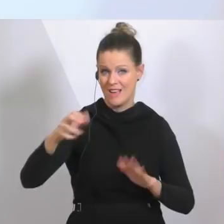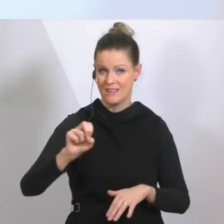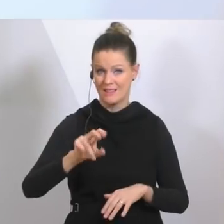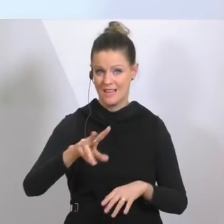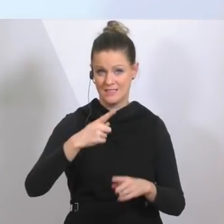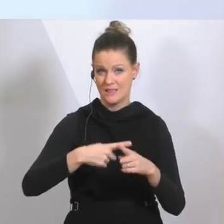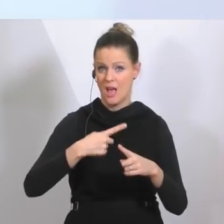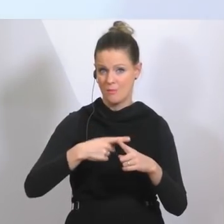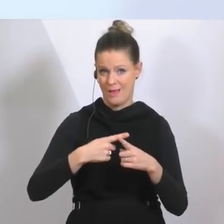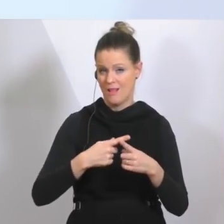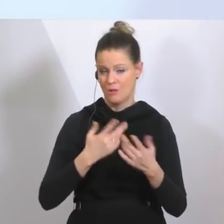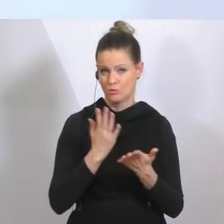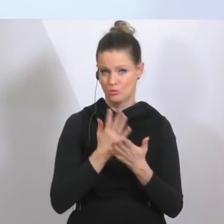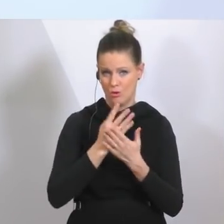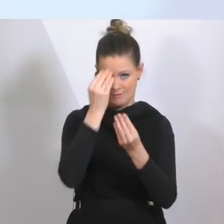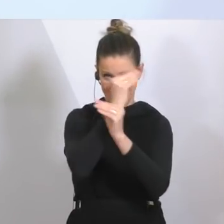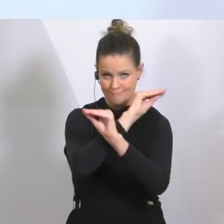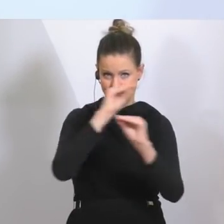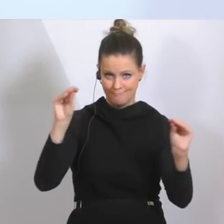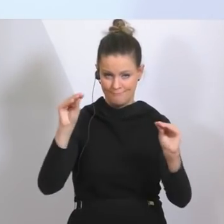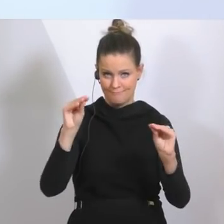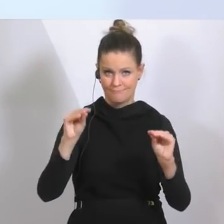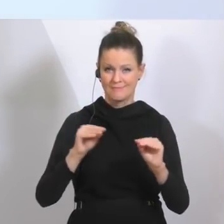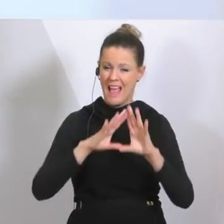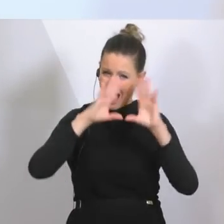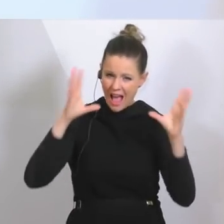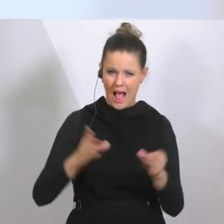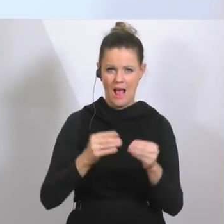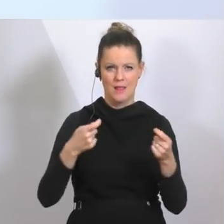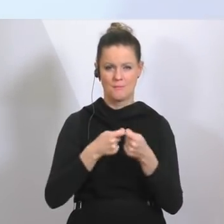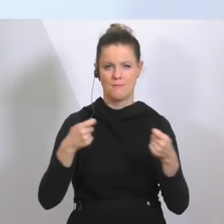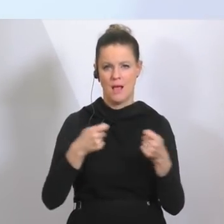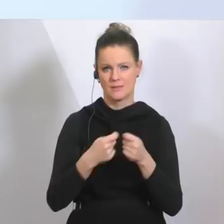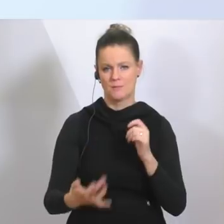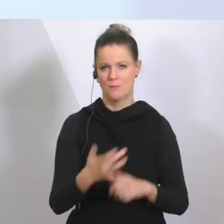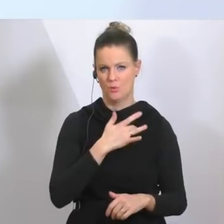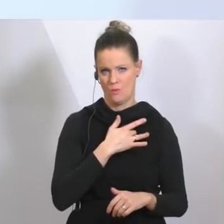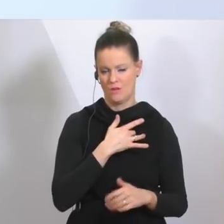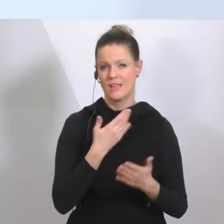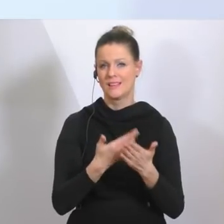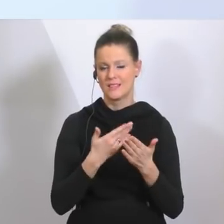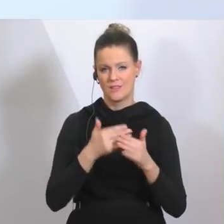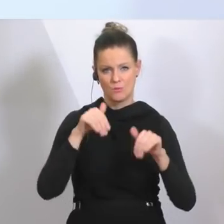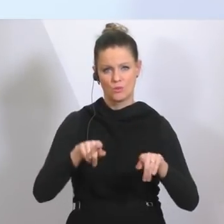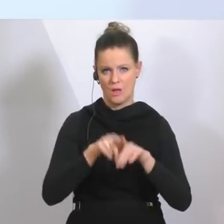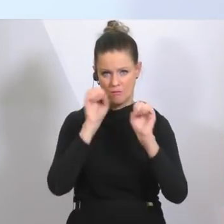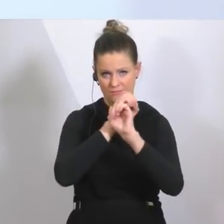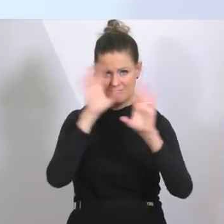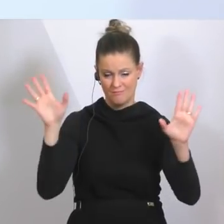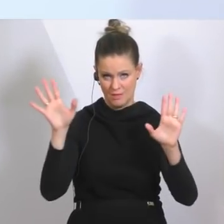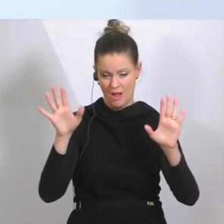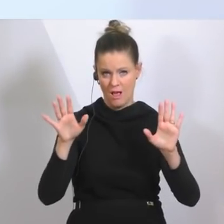nach der heutigen Klarstellung, was die gesamten Maßnahmen betrifft, auch eine Klarstellung. In diesem Punkt geben, es wird keine